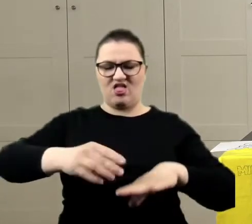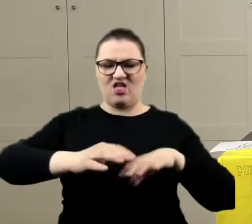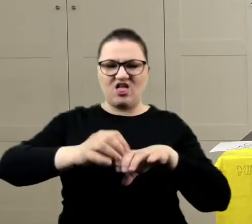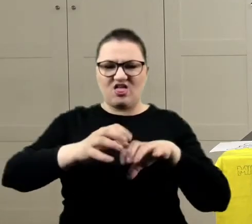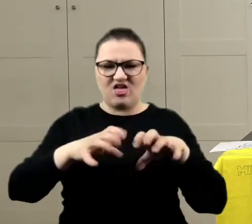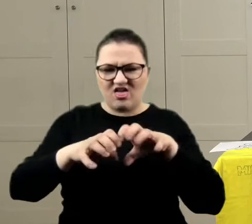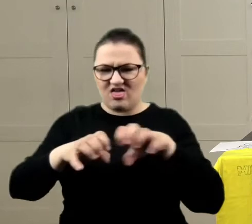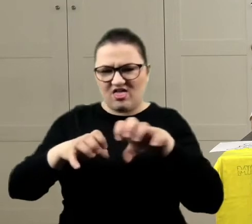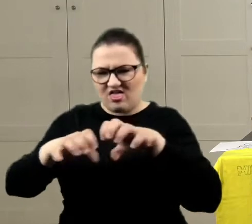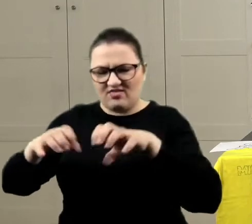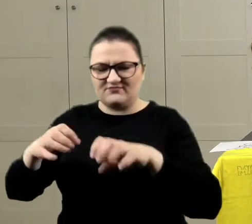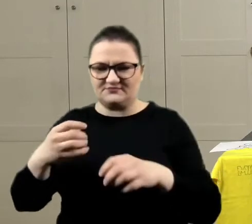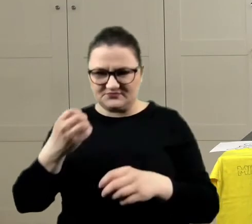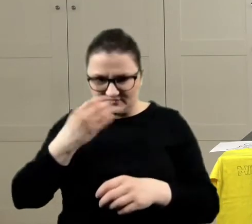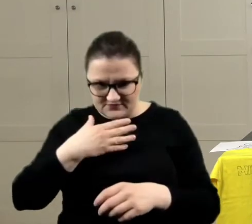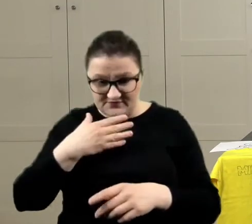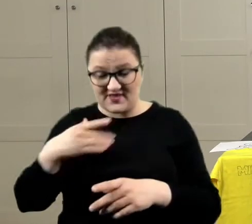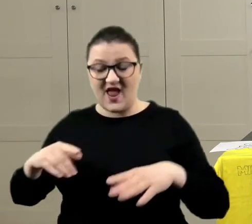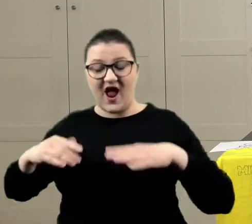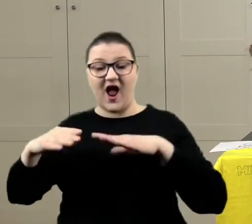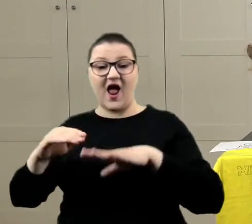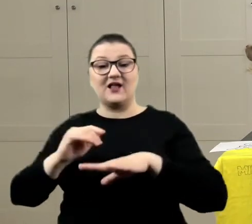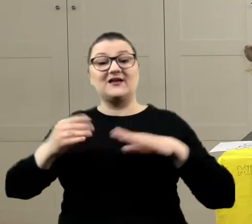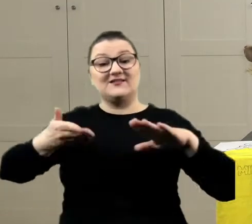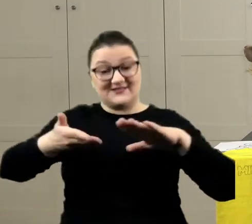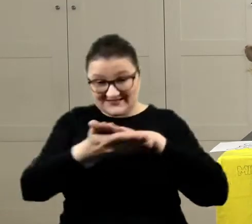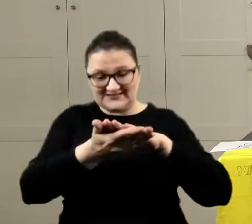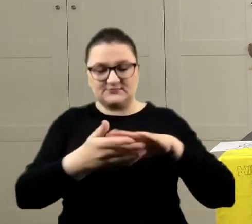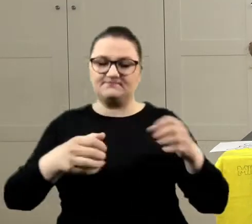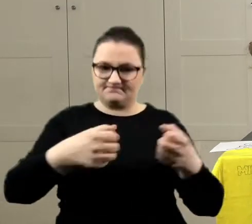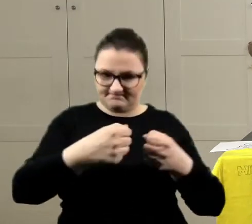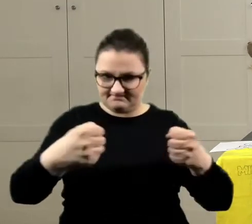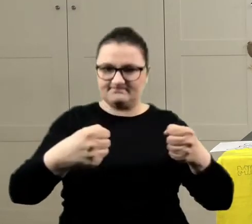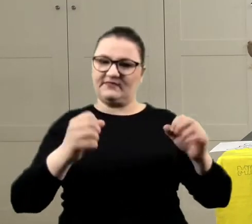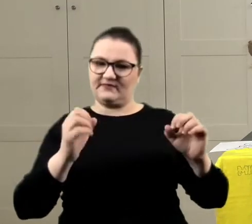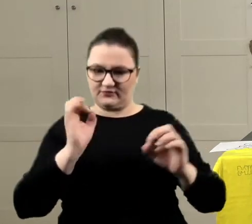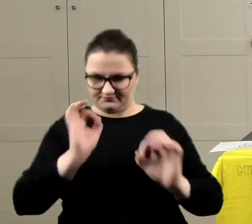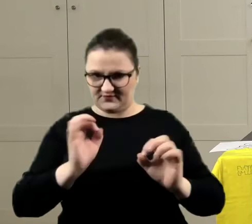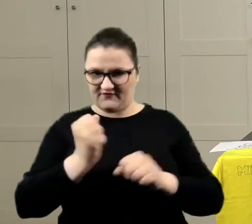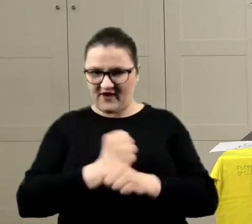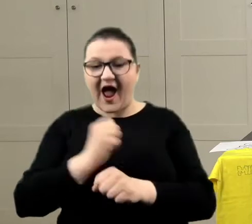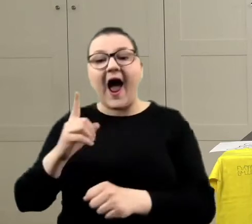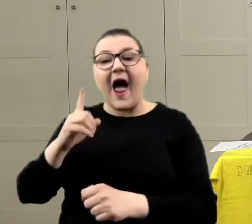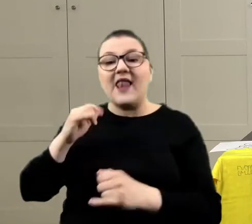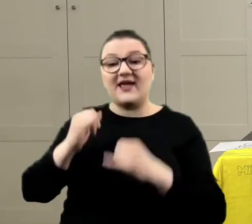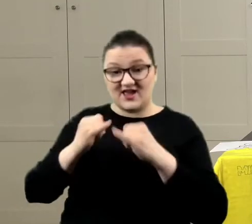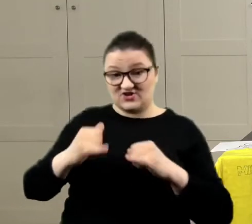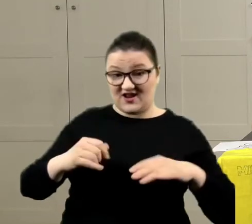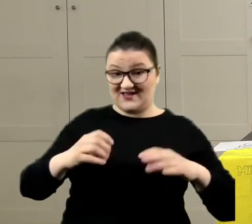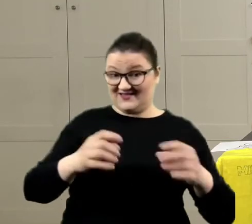chodziło. Na tym się mniej marszczy, ale nie tylko. Pomyśl, czy gdybyśmy malowali, zobacz, na tej koszulce,